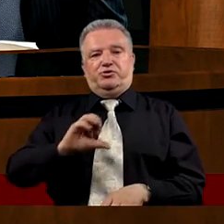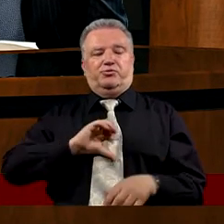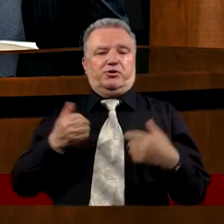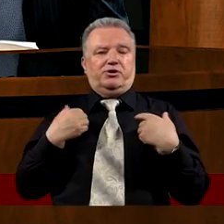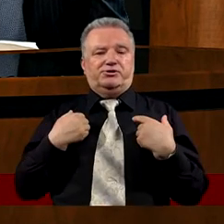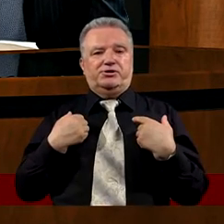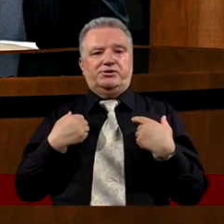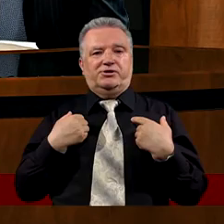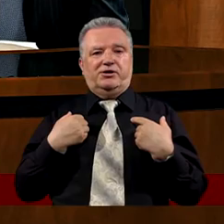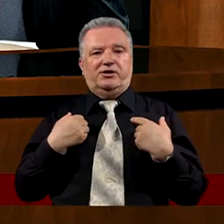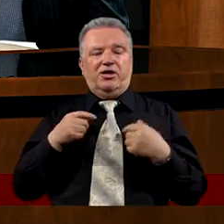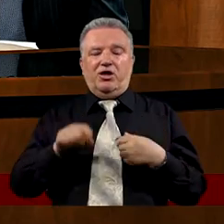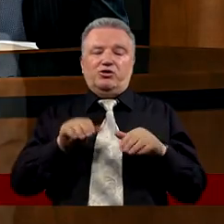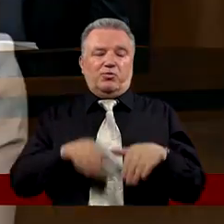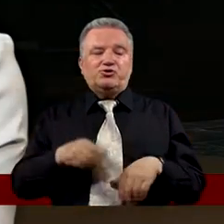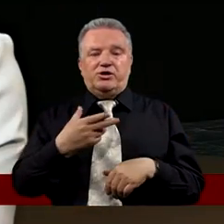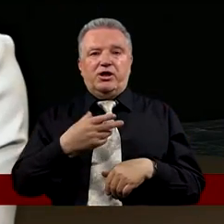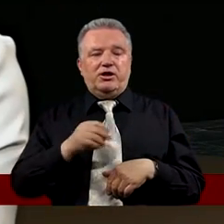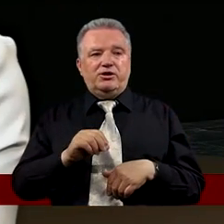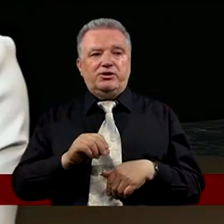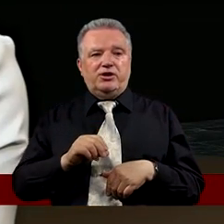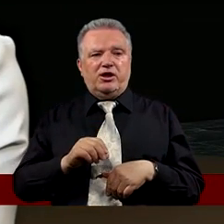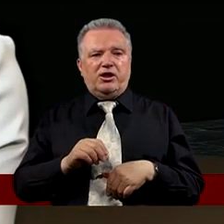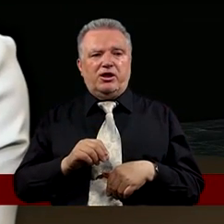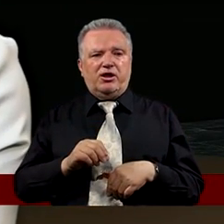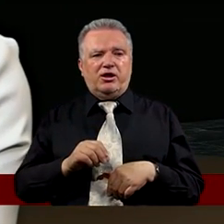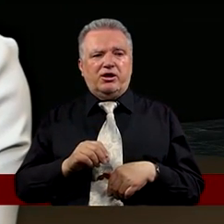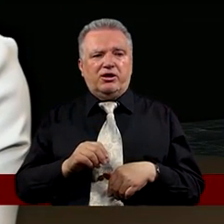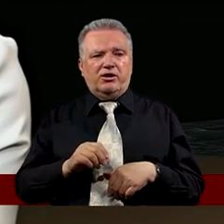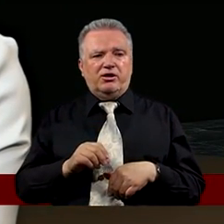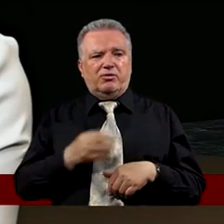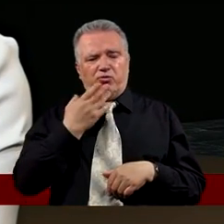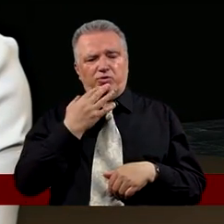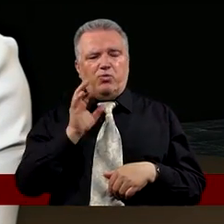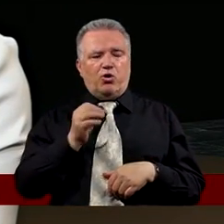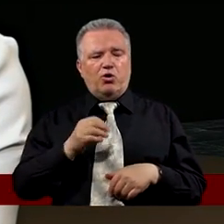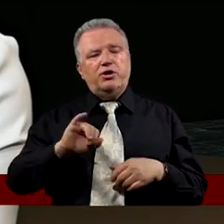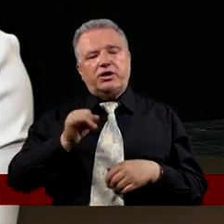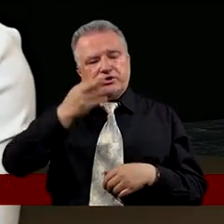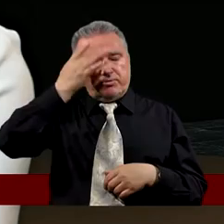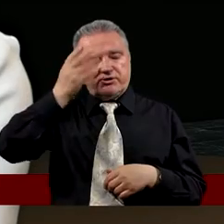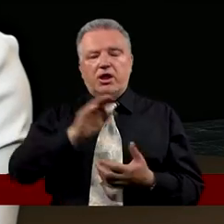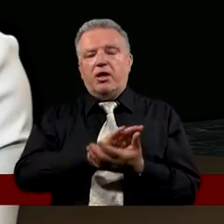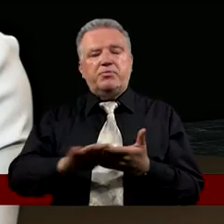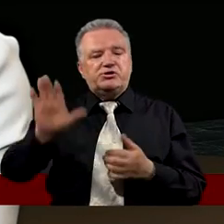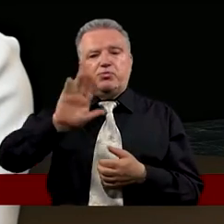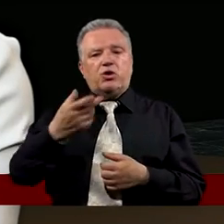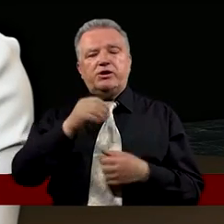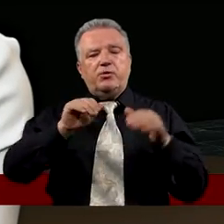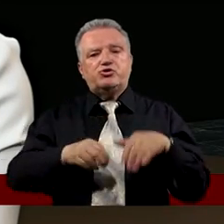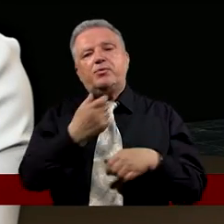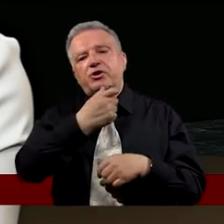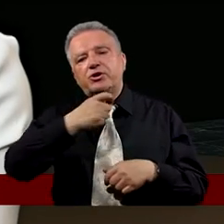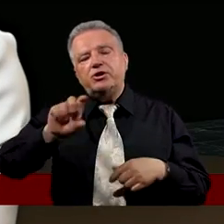życie Tak? Znaczy to może nie chodzi o jakieś marzenia Ale po prostu Bez Boga Nic nie jesteśmy w stanie